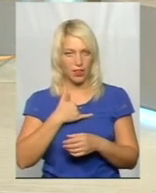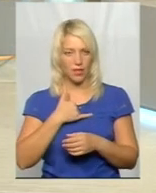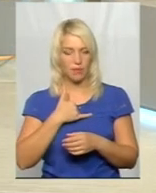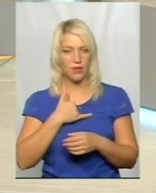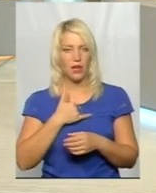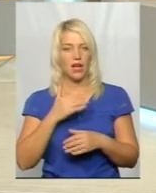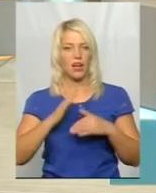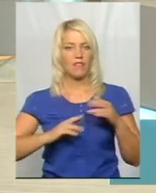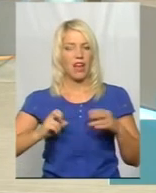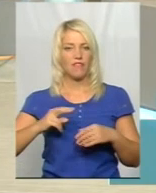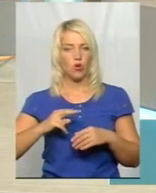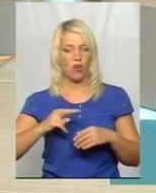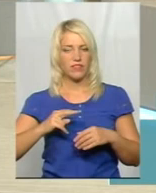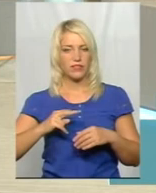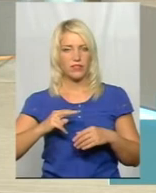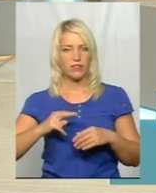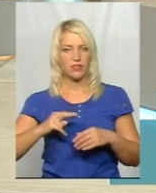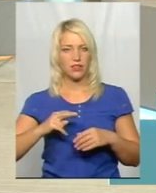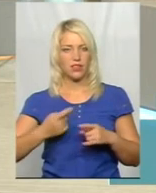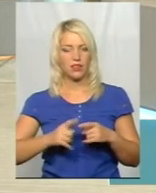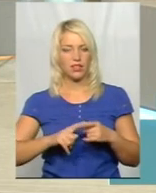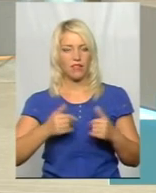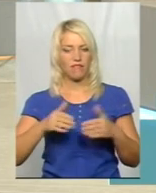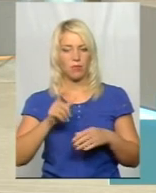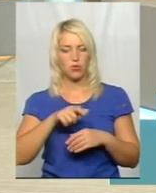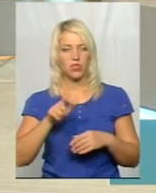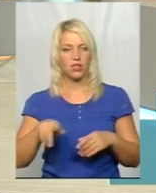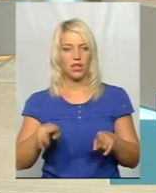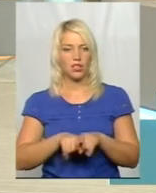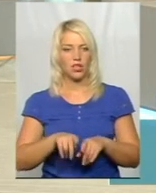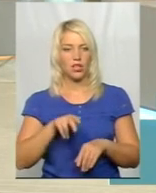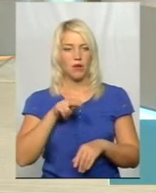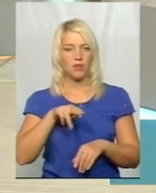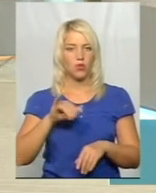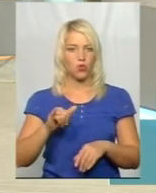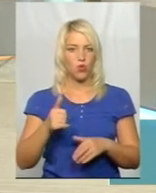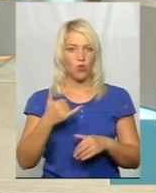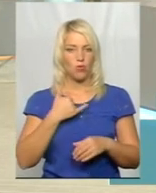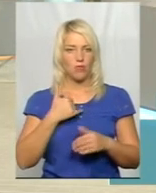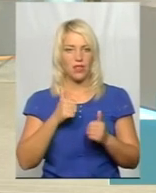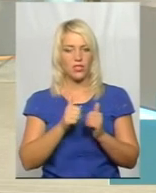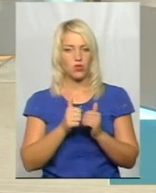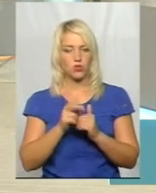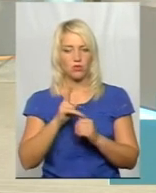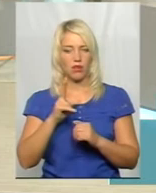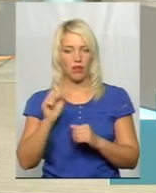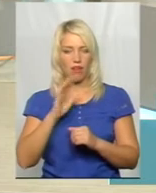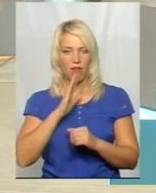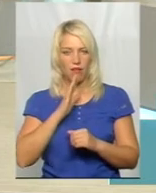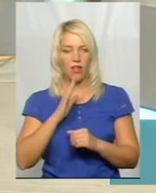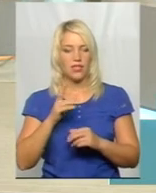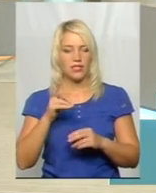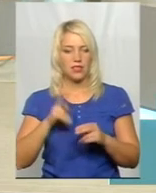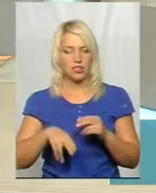кваліфікації тих випускників отаких училищ. Тому що в мене сусідка закінчувала Хмельницьке